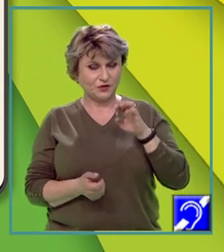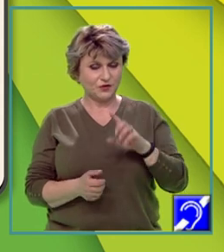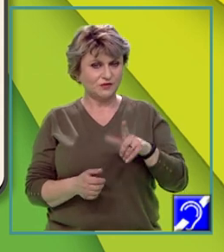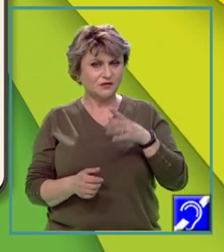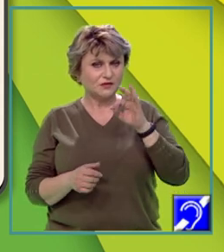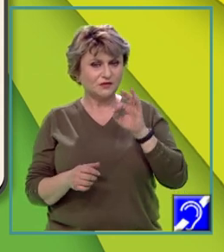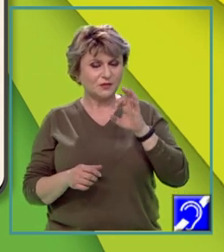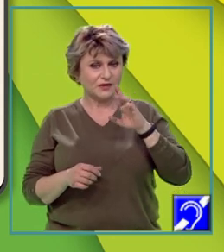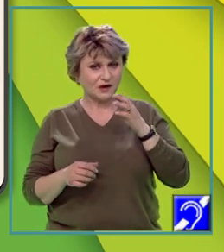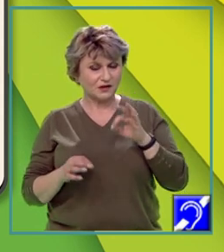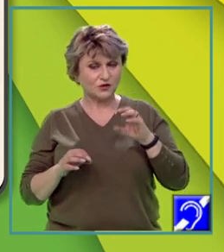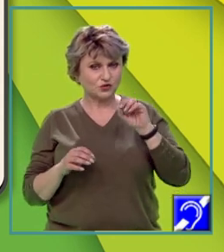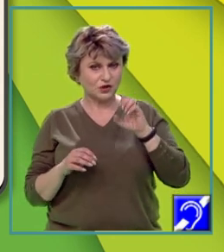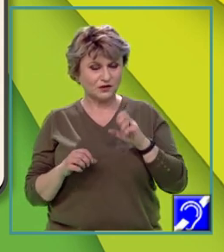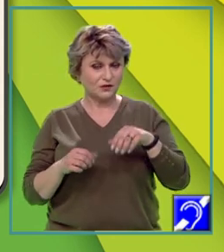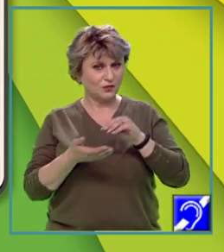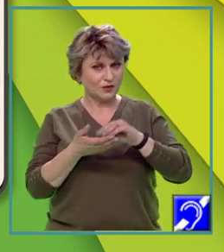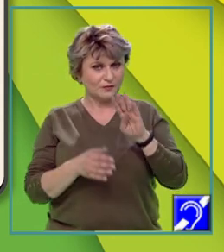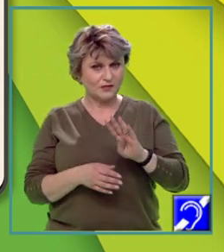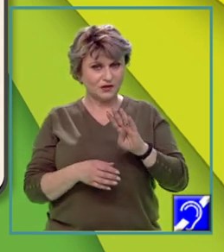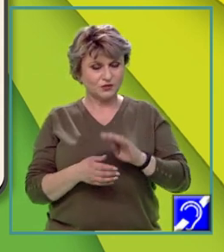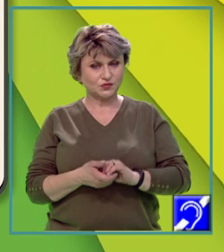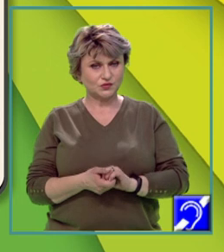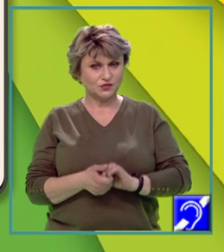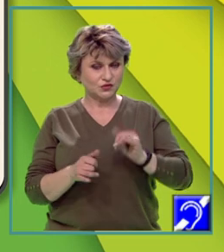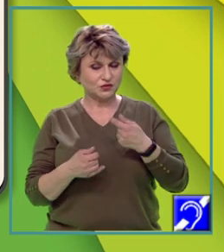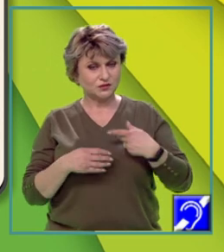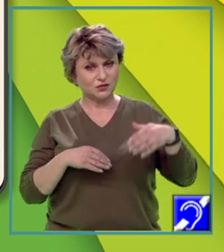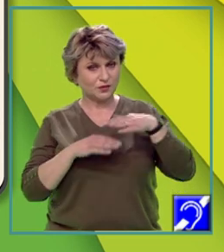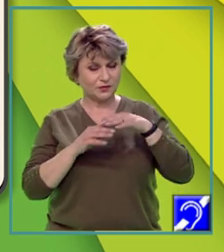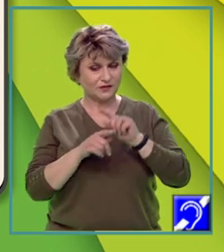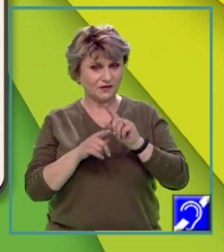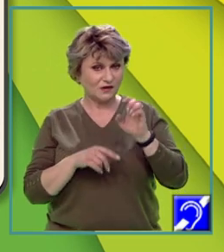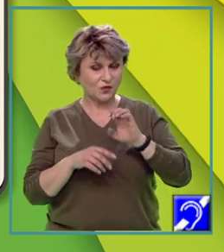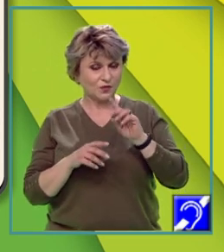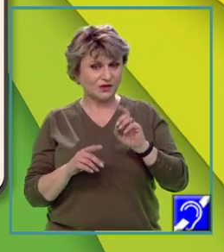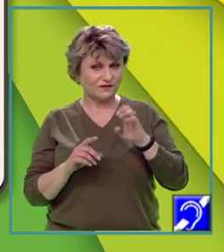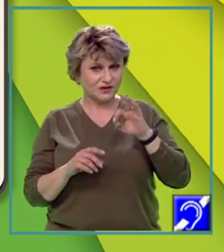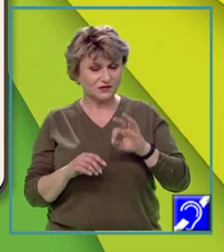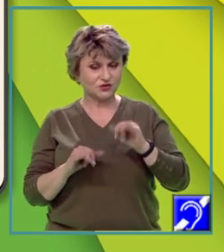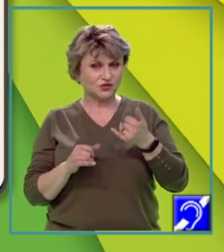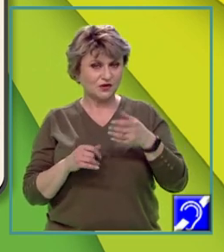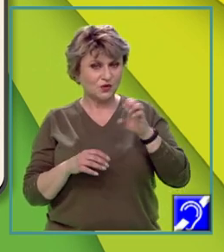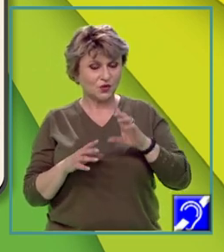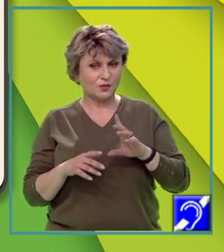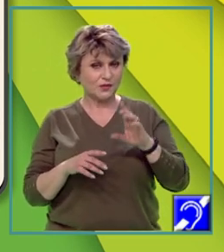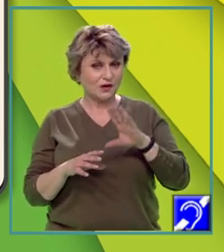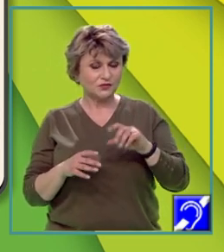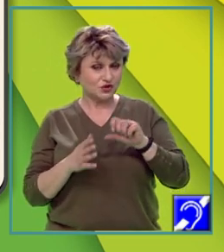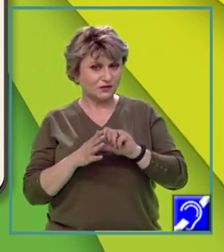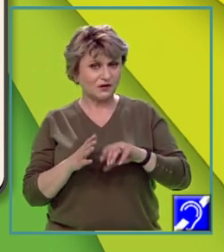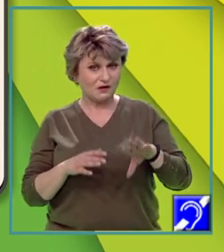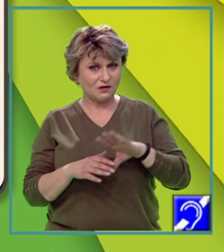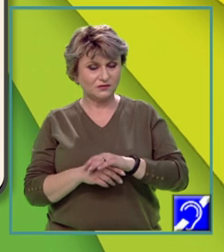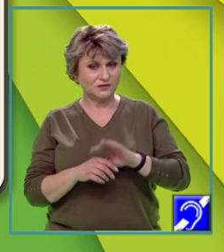oceanic, îl vom nota cu 4, se suprapune Europei de Vest și Europei Centrale.